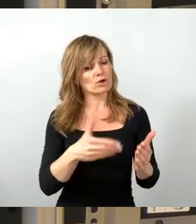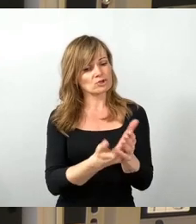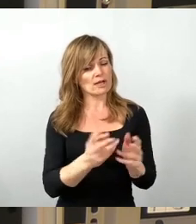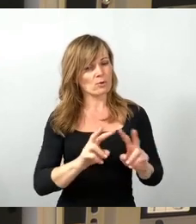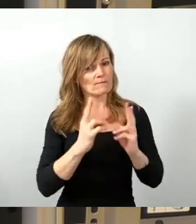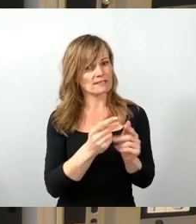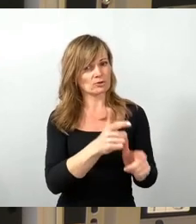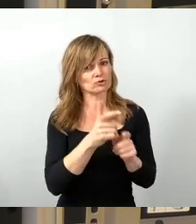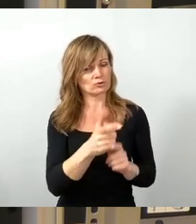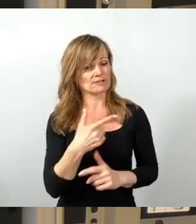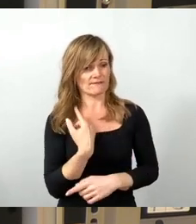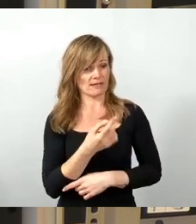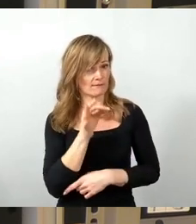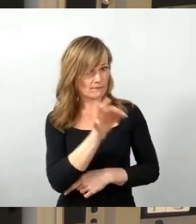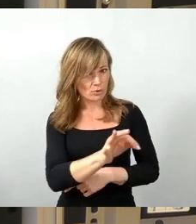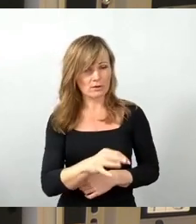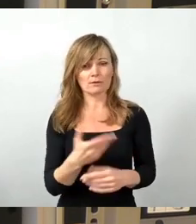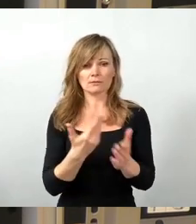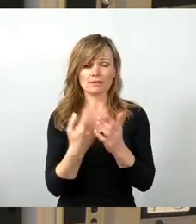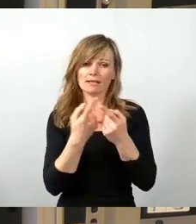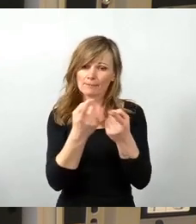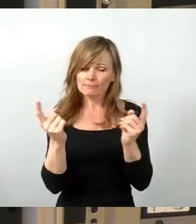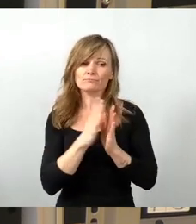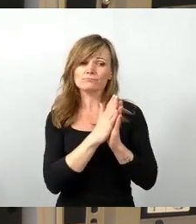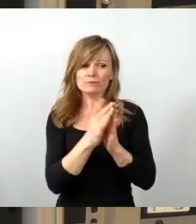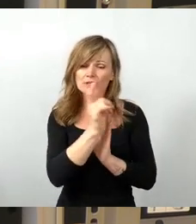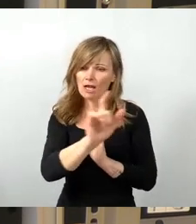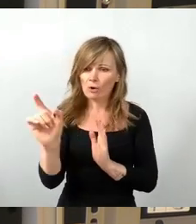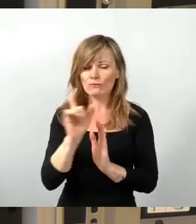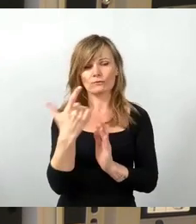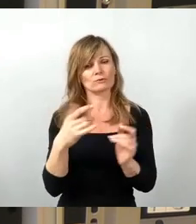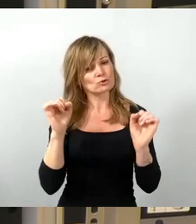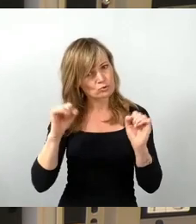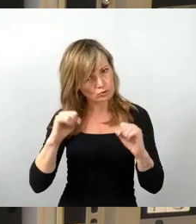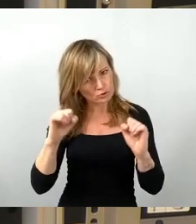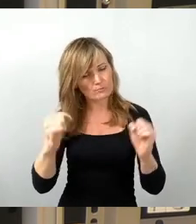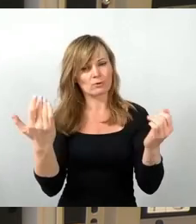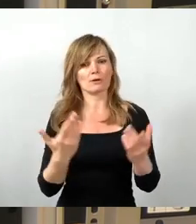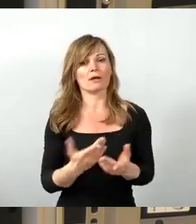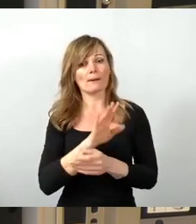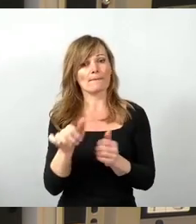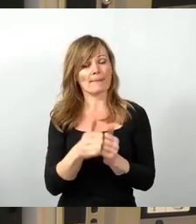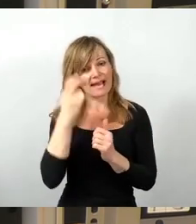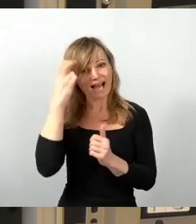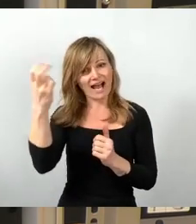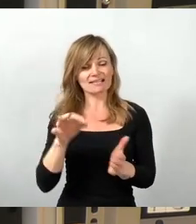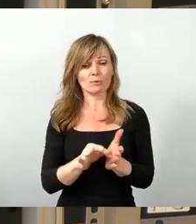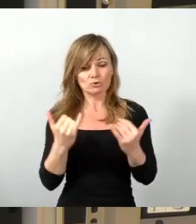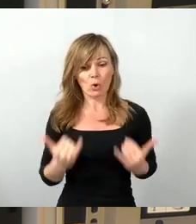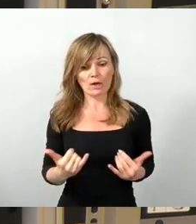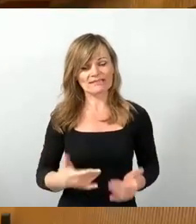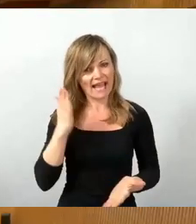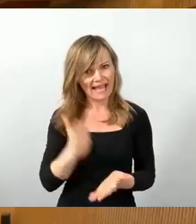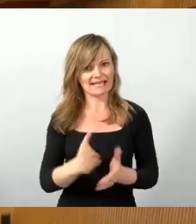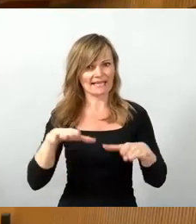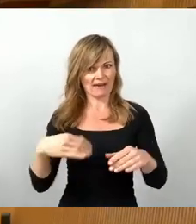Sie um Ihre Zustimmung, damit der Beirat mit Punkt heute endlich ins Arbeiten kommen kann. Danke